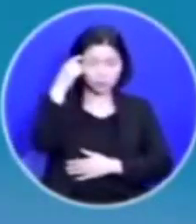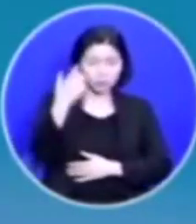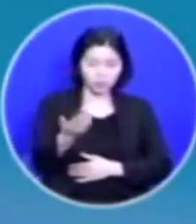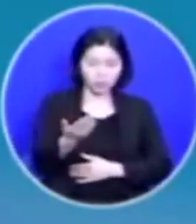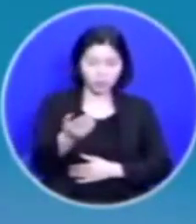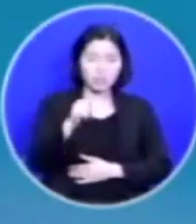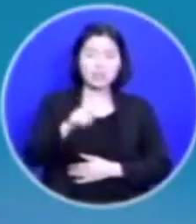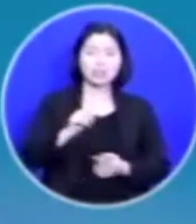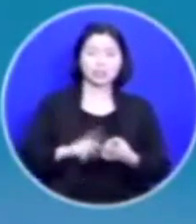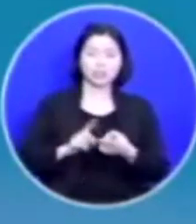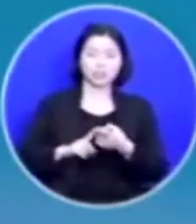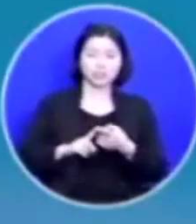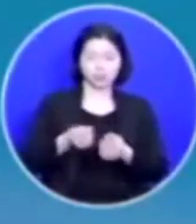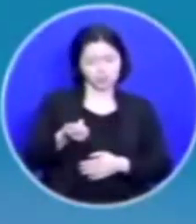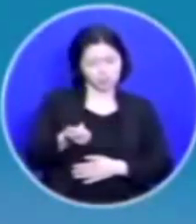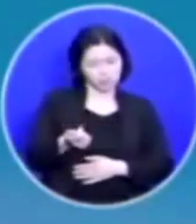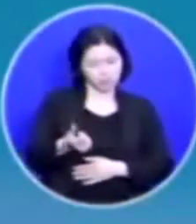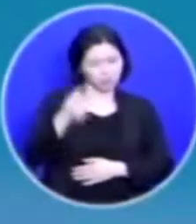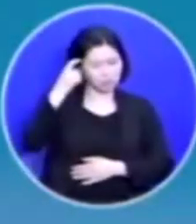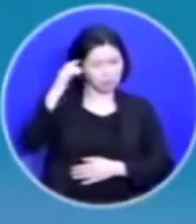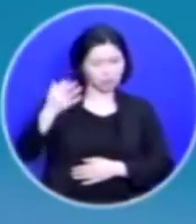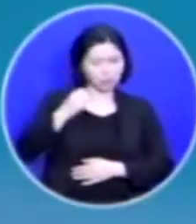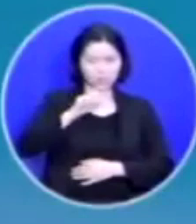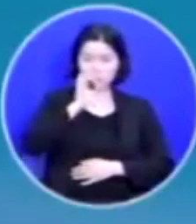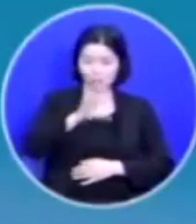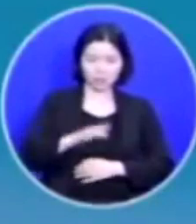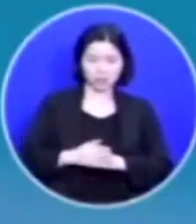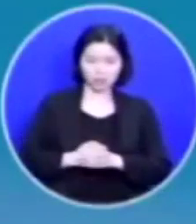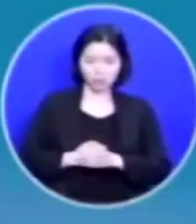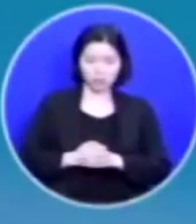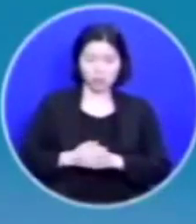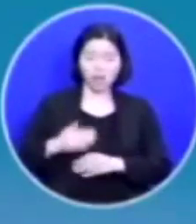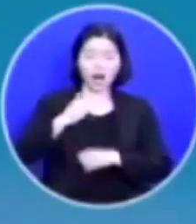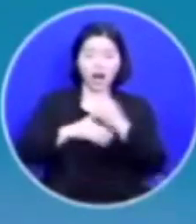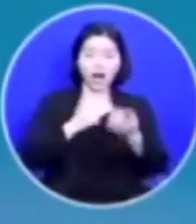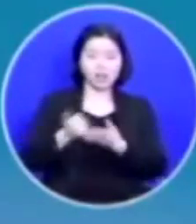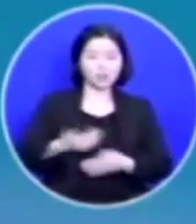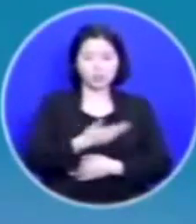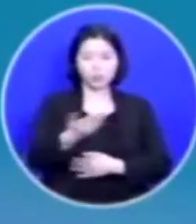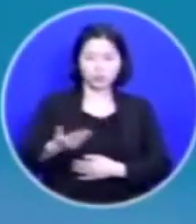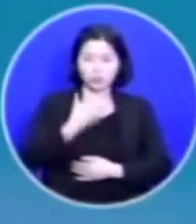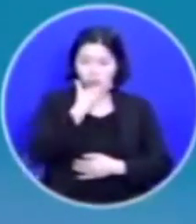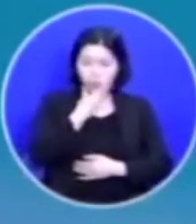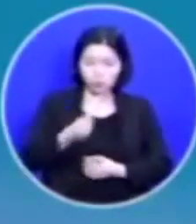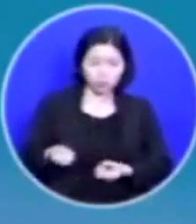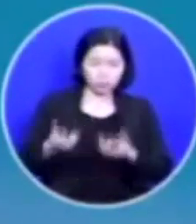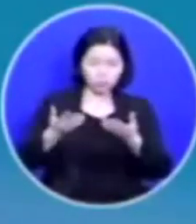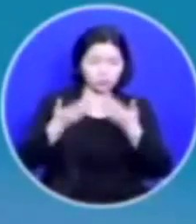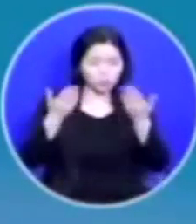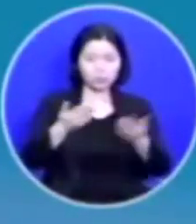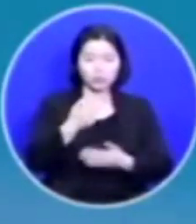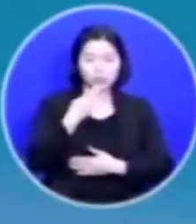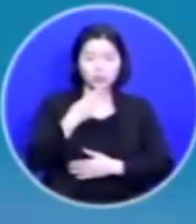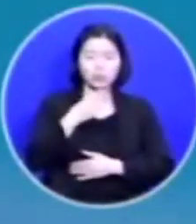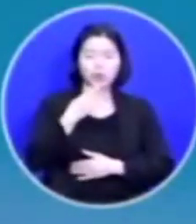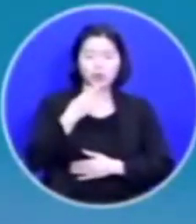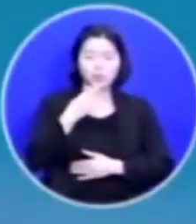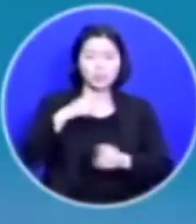이 점을 여러분 작게 여기면 안 됩니다 하나님이 여러분을 축복할 수 없는 이유가 되면 안 됩니다